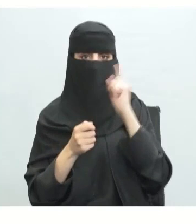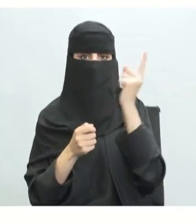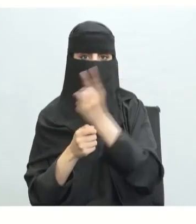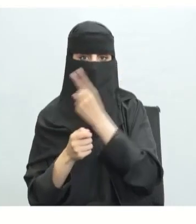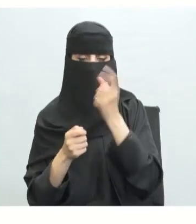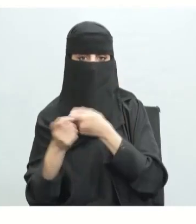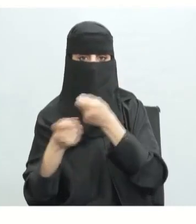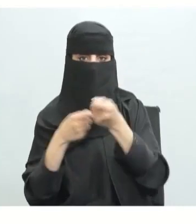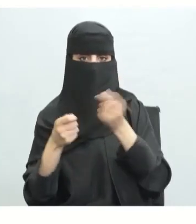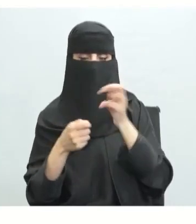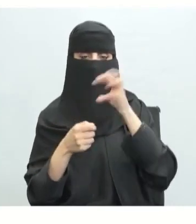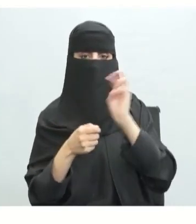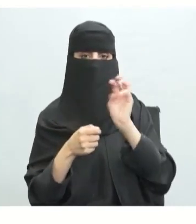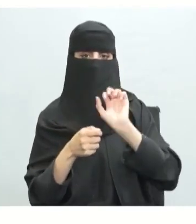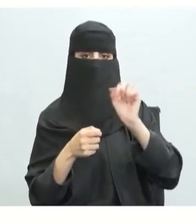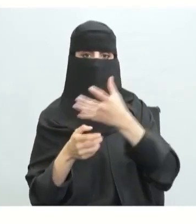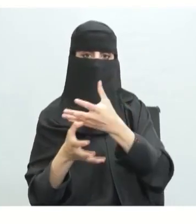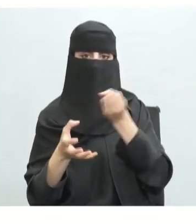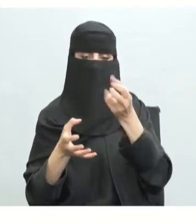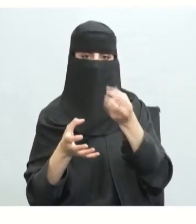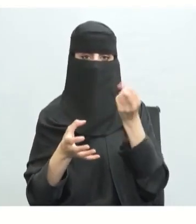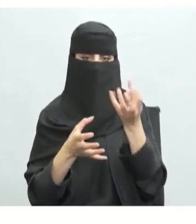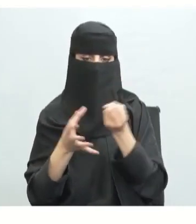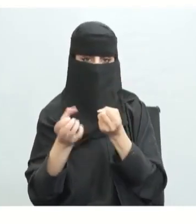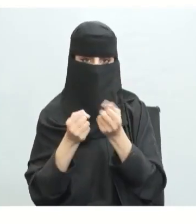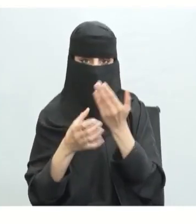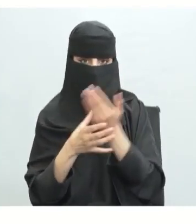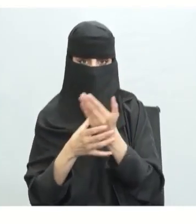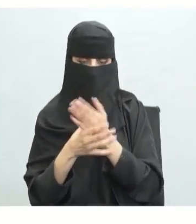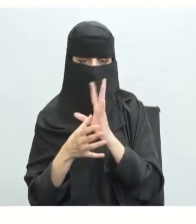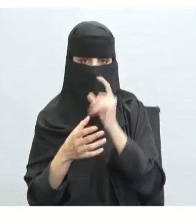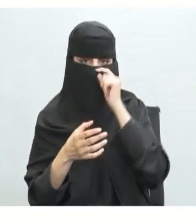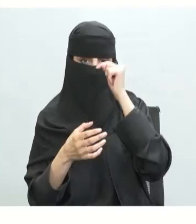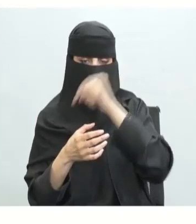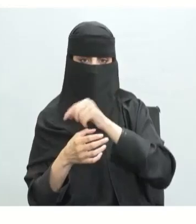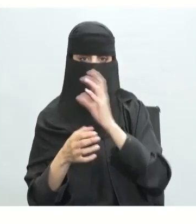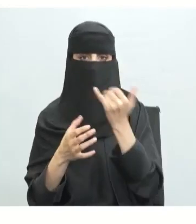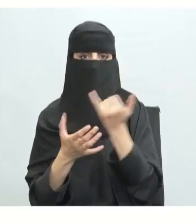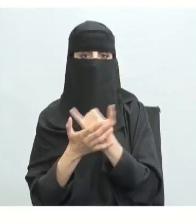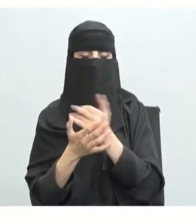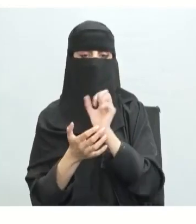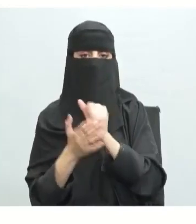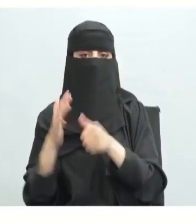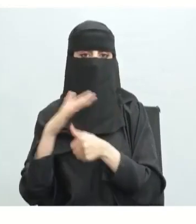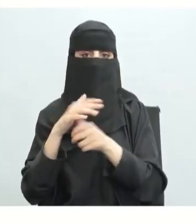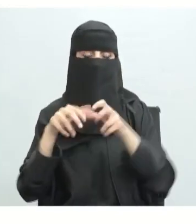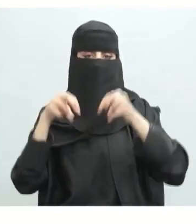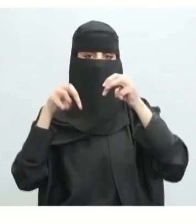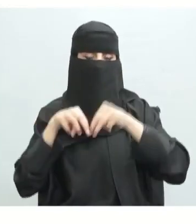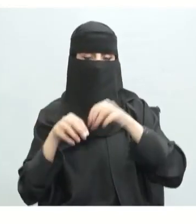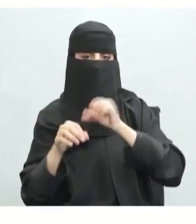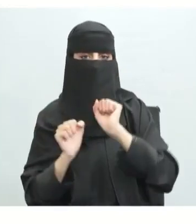وإدارتها وتشغيلها وهو بالضرورة إلزام للدولة بالتركيز على مهامها الرئيسة في الدفاع والأم